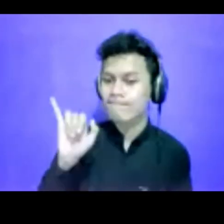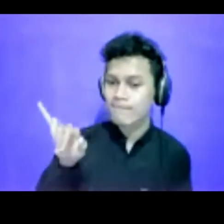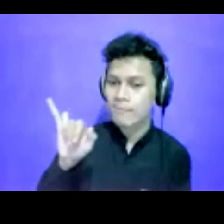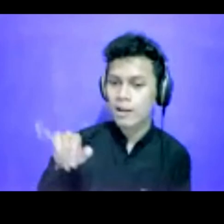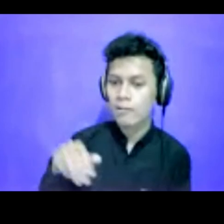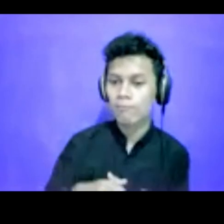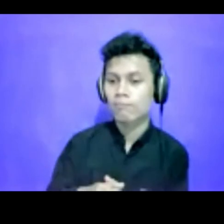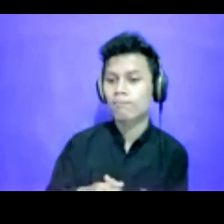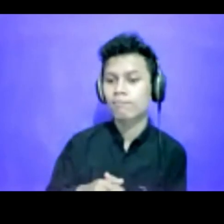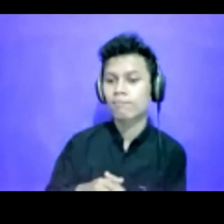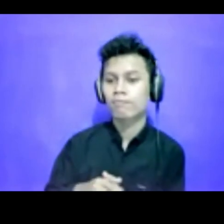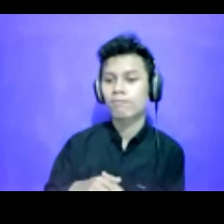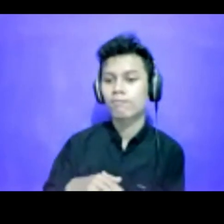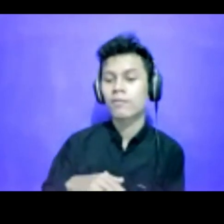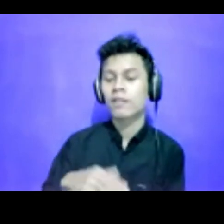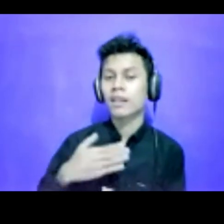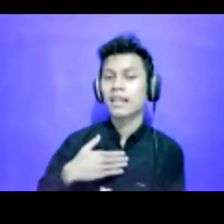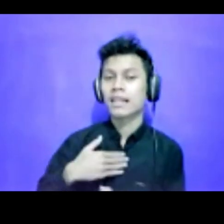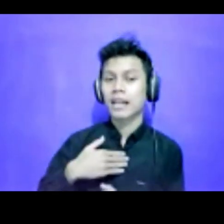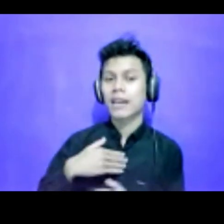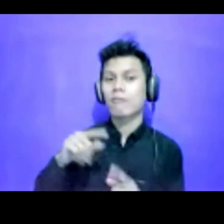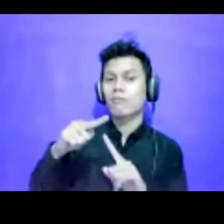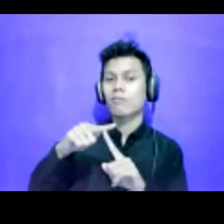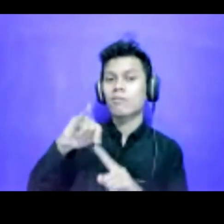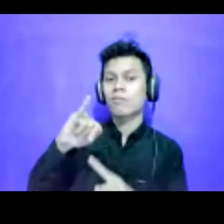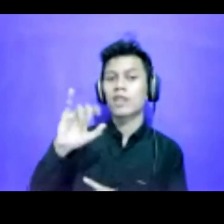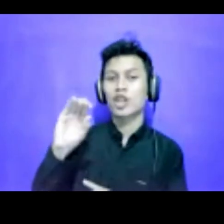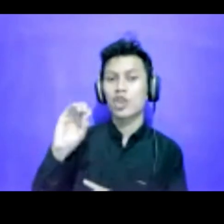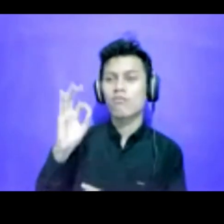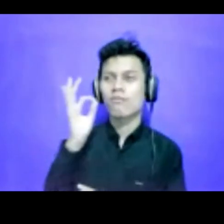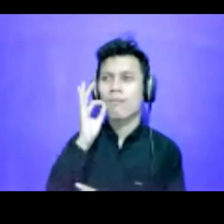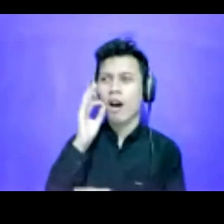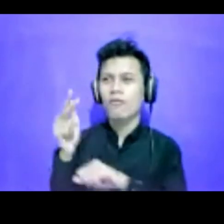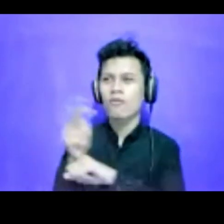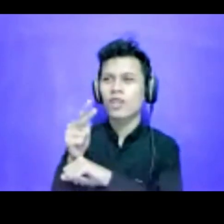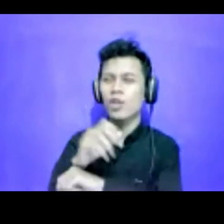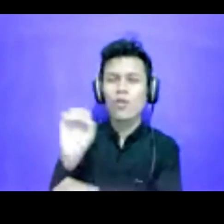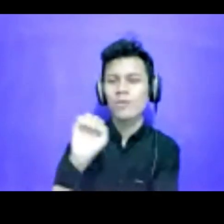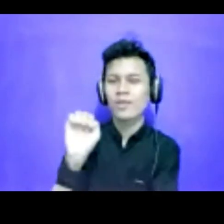Mas Kresna. saya Tio. Ini mohon maaf. Belum bisa mengaktifkan kamera.